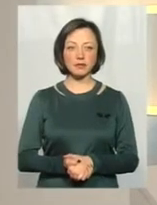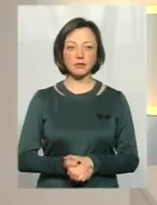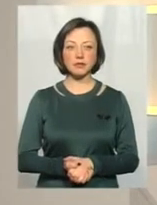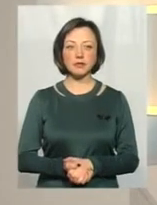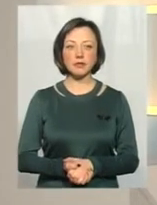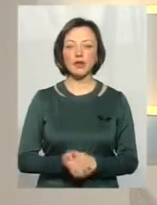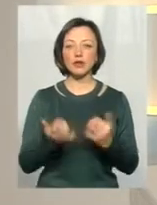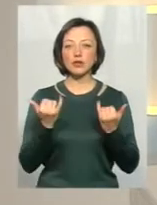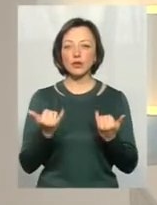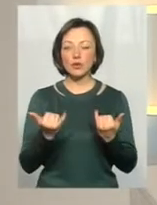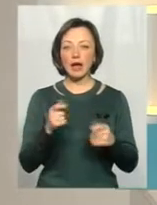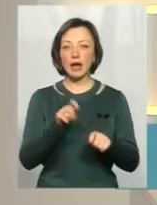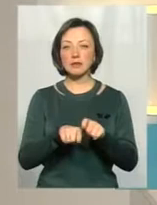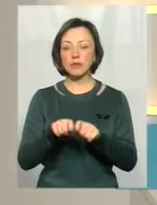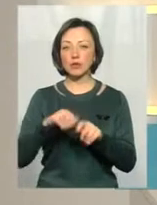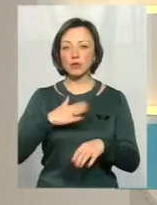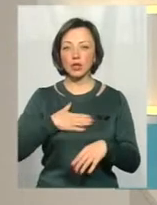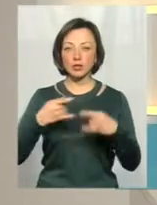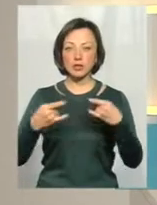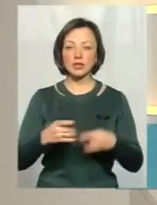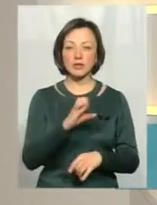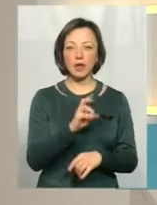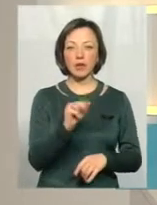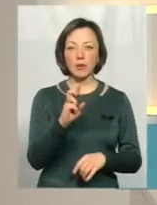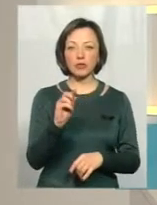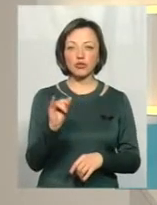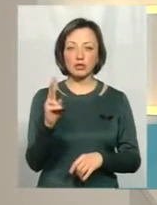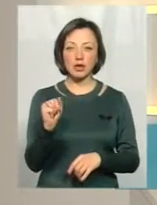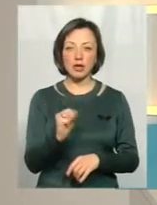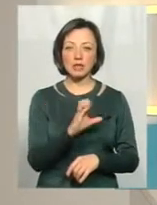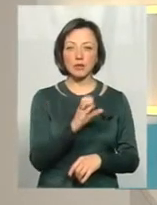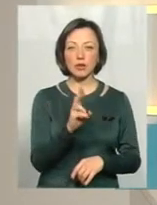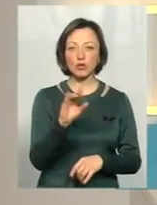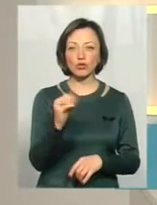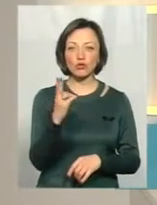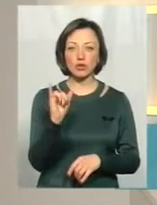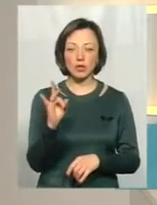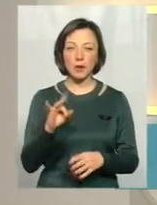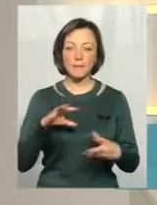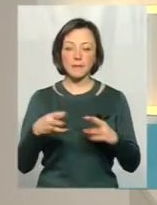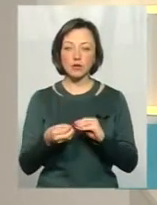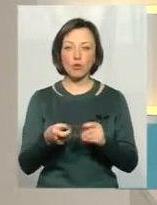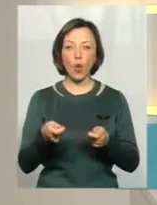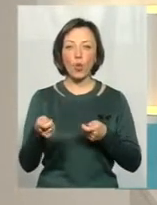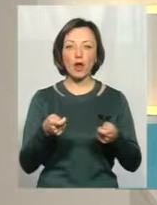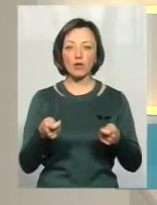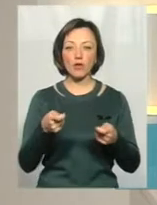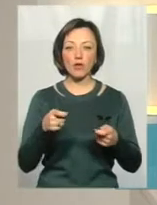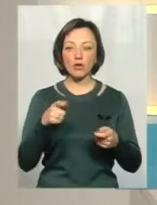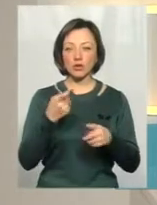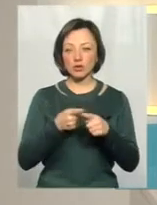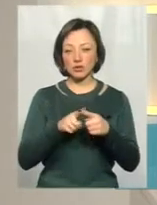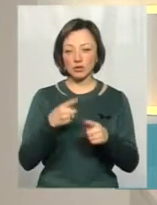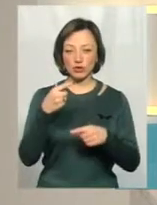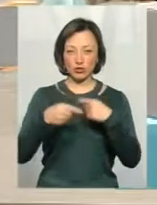Нагадую, сьогодні експерти в нашій студії, пані Світлана Кабачинська та Степан Кушнір, говоримо про підсумки урядового звіту через призму